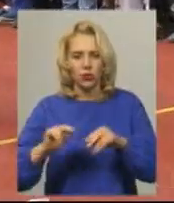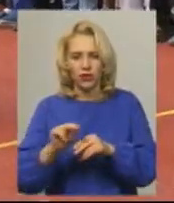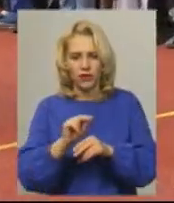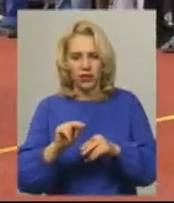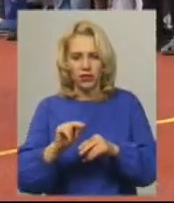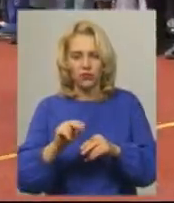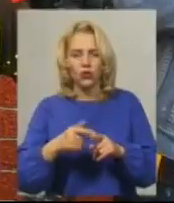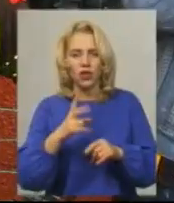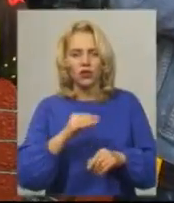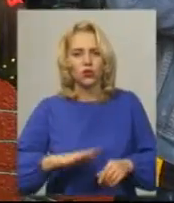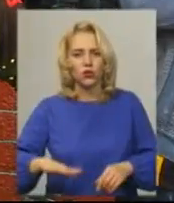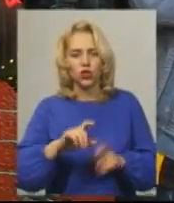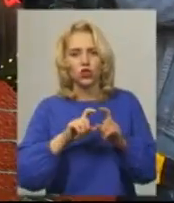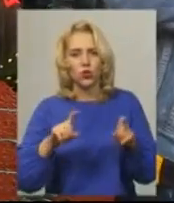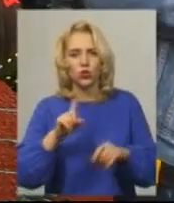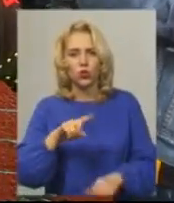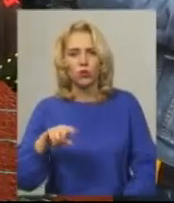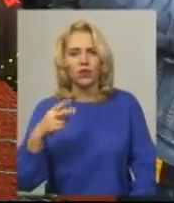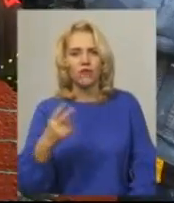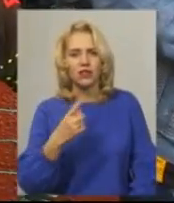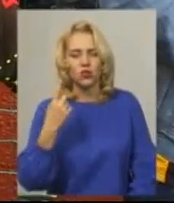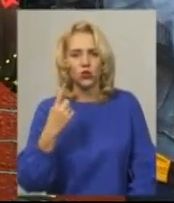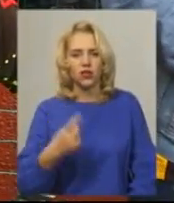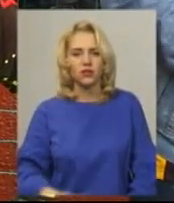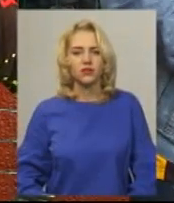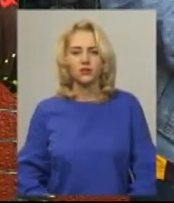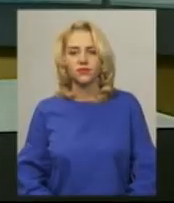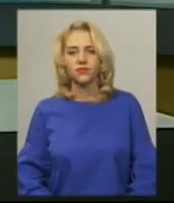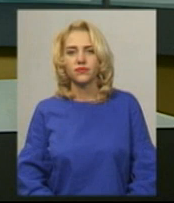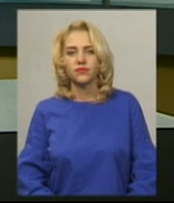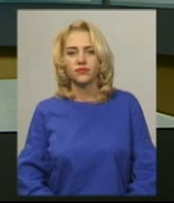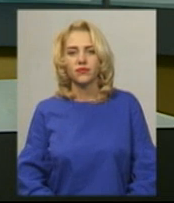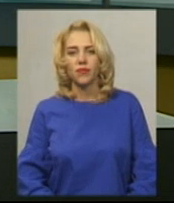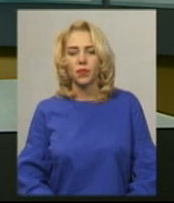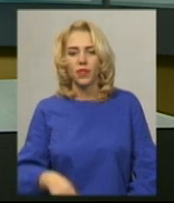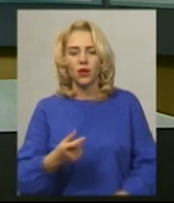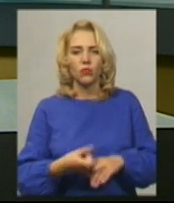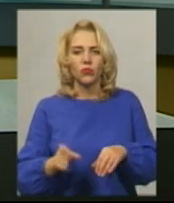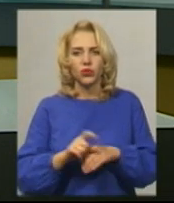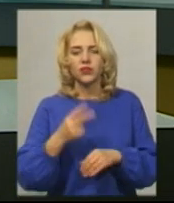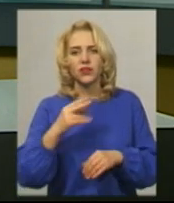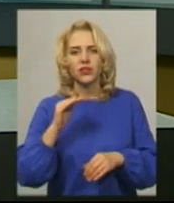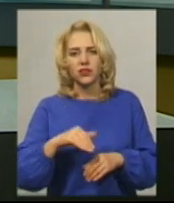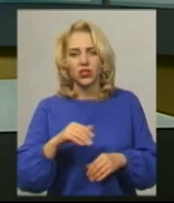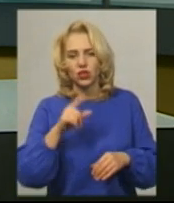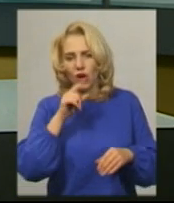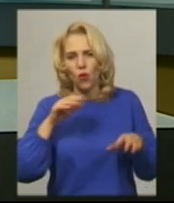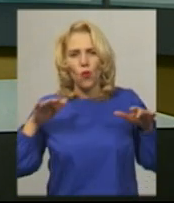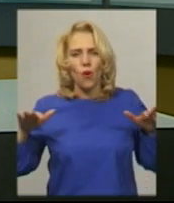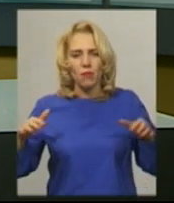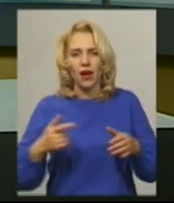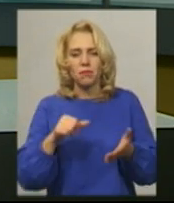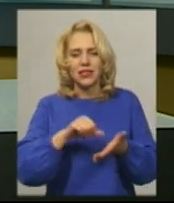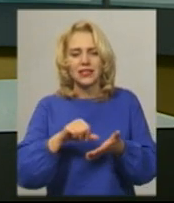Дарина Денисенко, Олександр Горішевський. Новини на Суспільному. Хмельницький. Понад дві тисячі комах представлено на